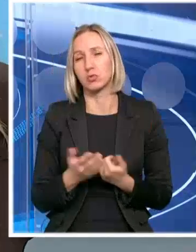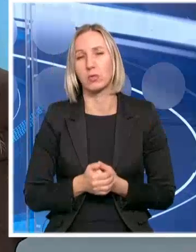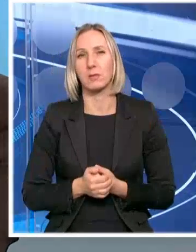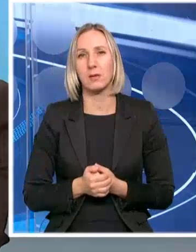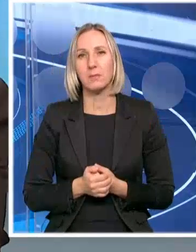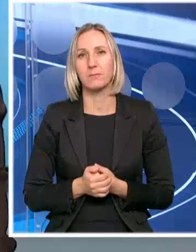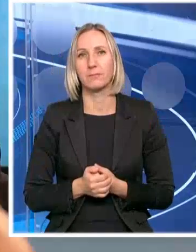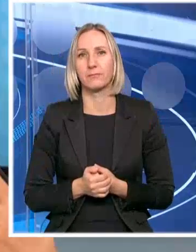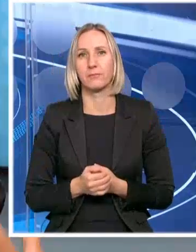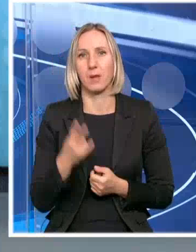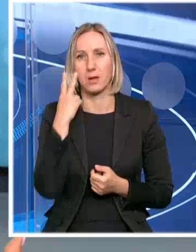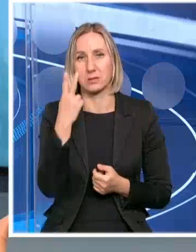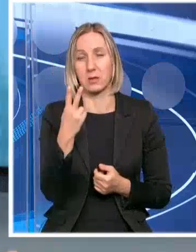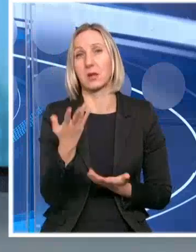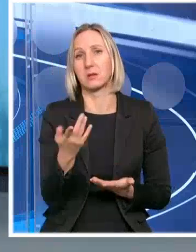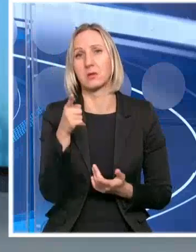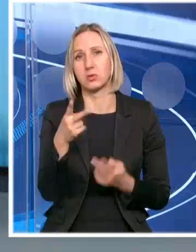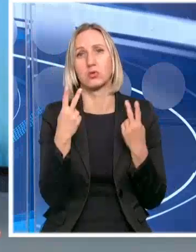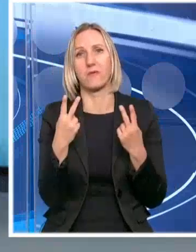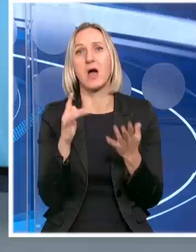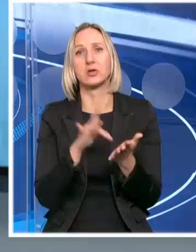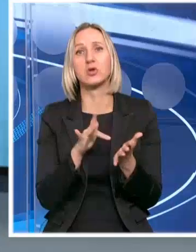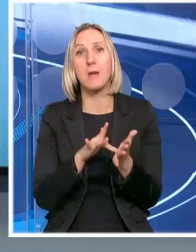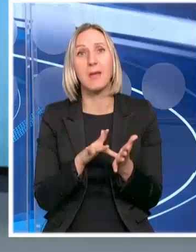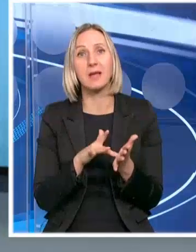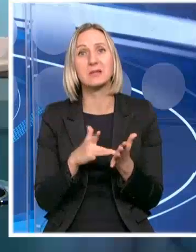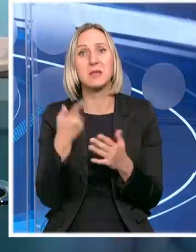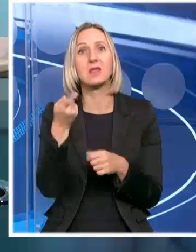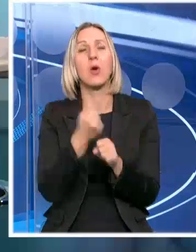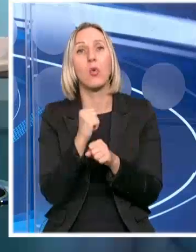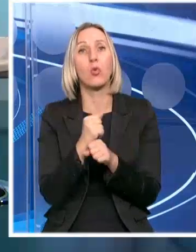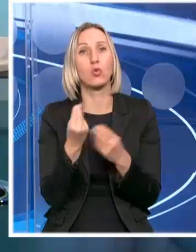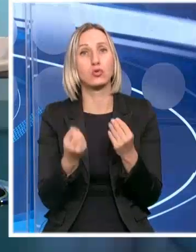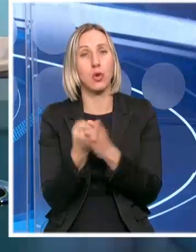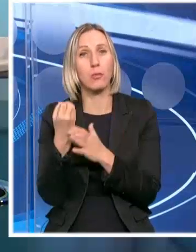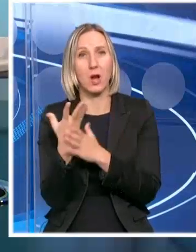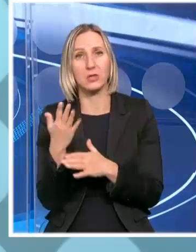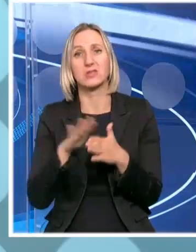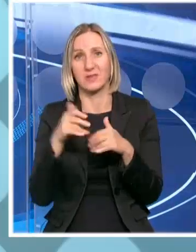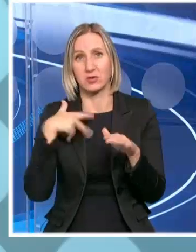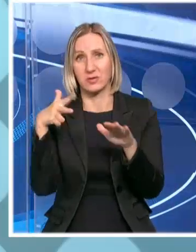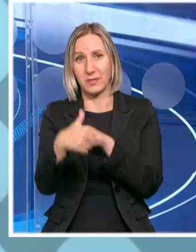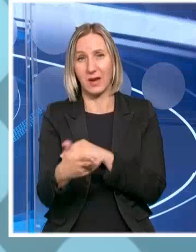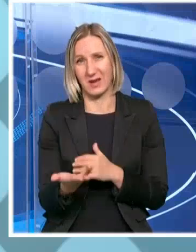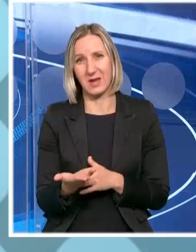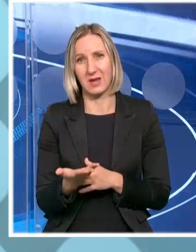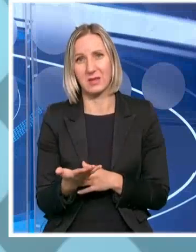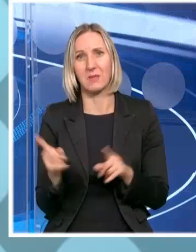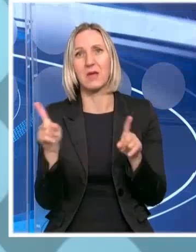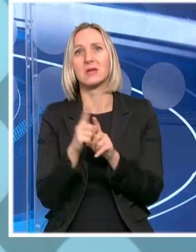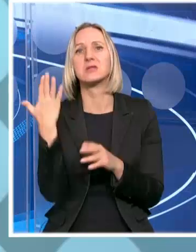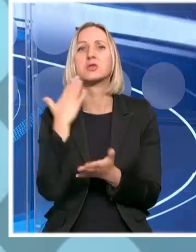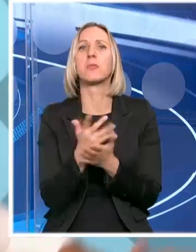su važna mesta gdje je kukuruza Ali sad ću vam ja reći jednu drugu stvar. Ja se izvinjam sad što vas prekidam. Pa mi smo imali takvu istu priču s